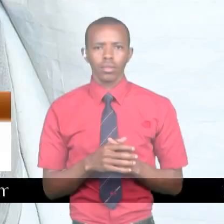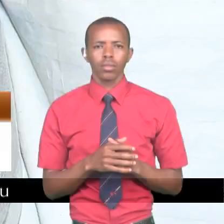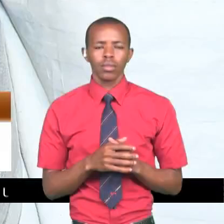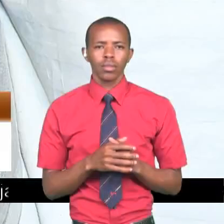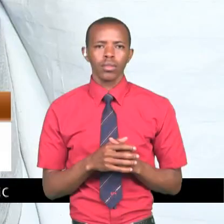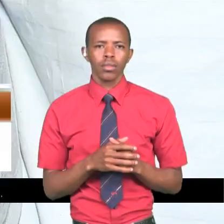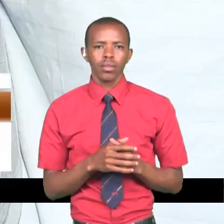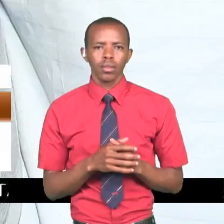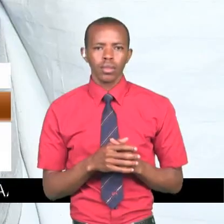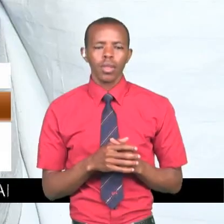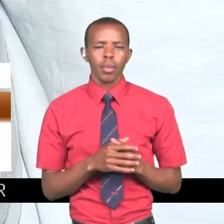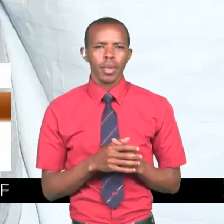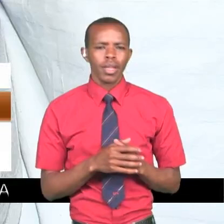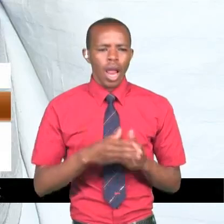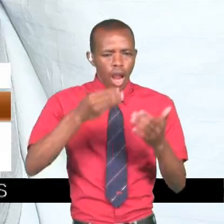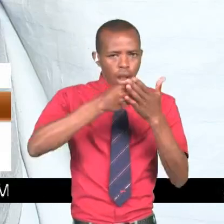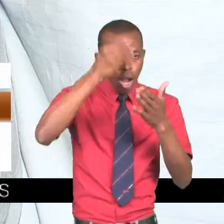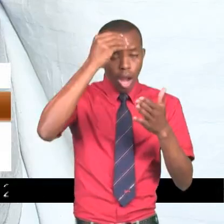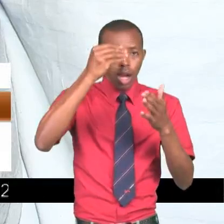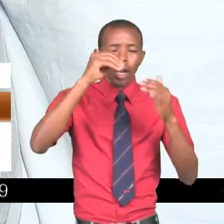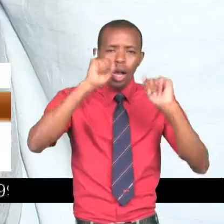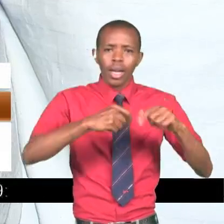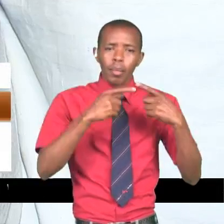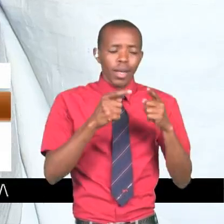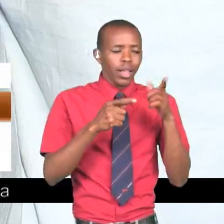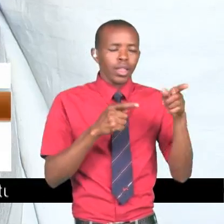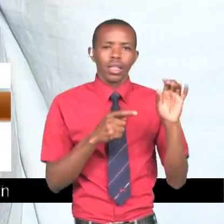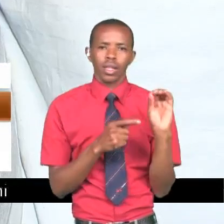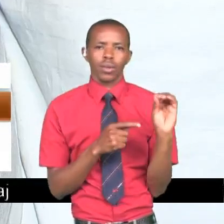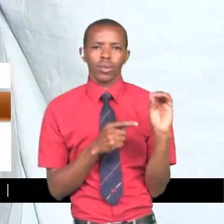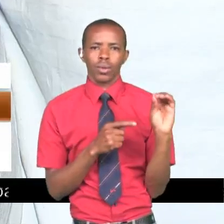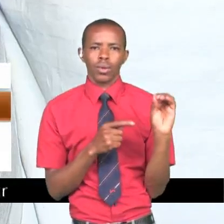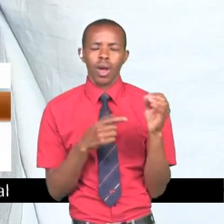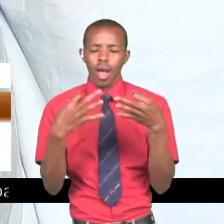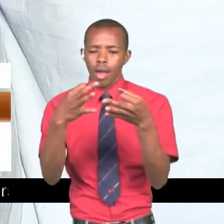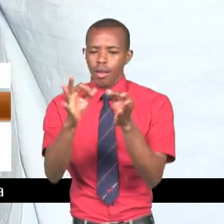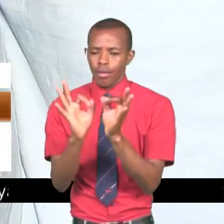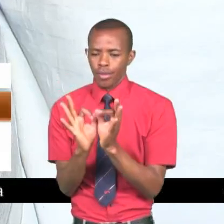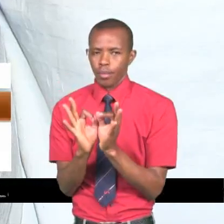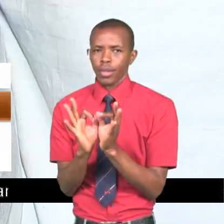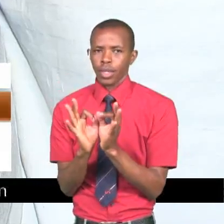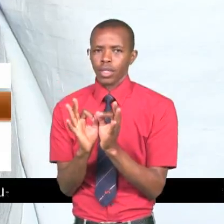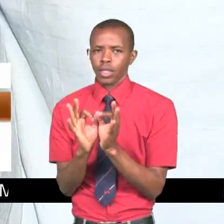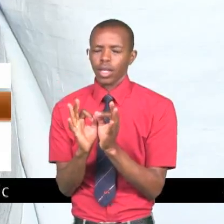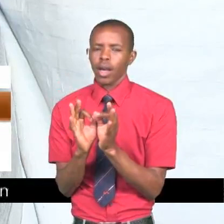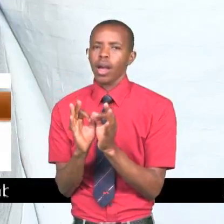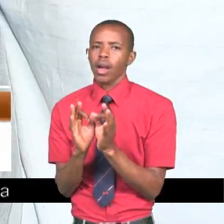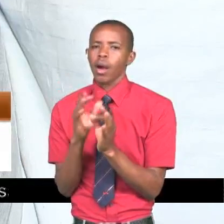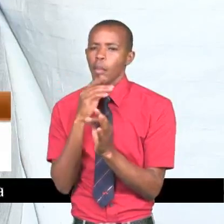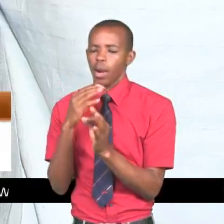Hamekua tristi. Angesoma. Lakini kuza yuko familia ya kinemze.